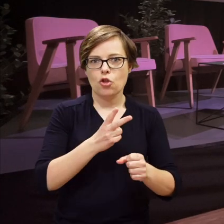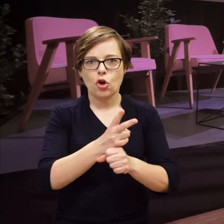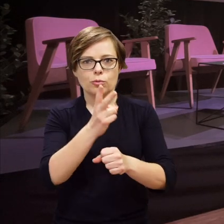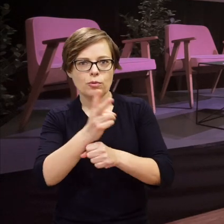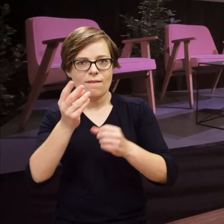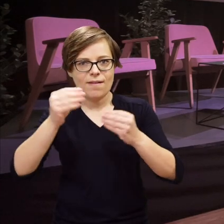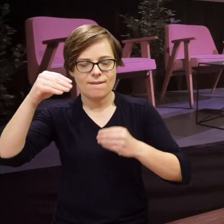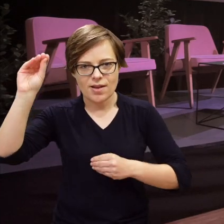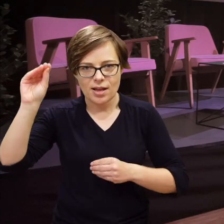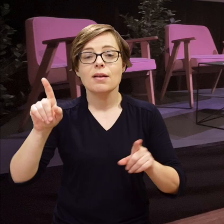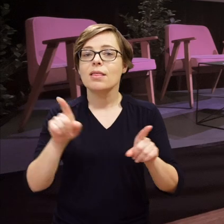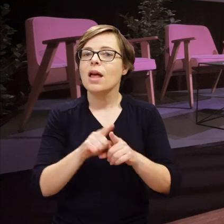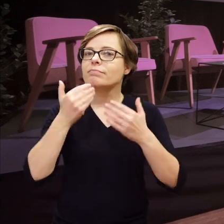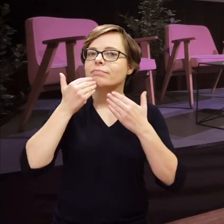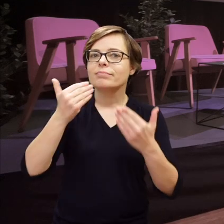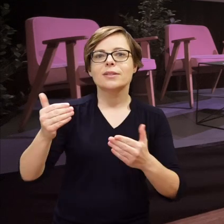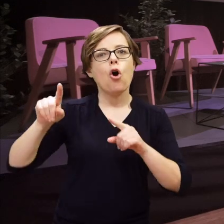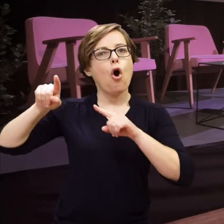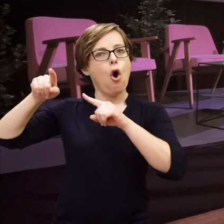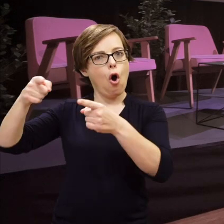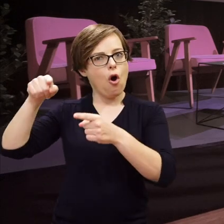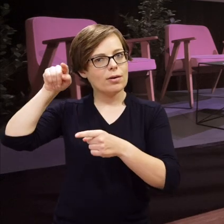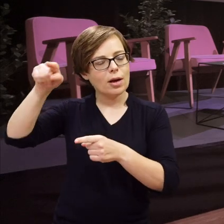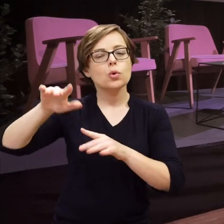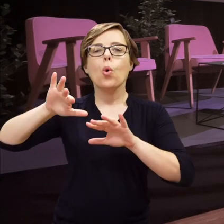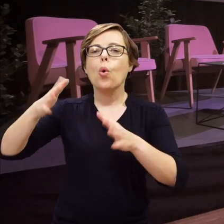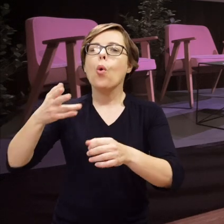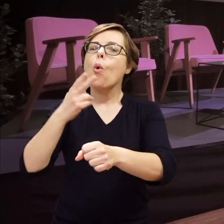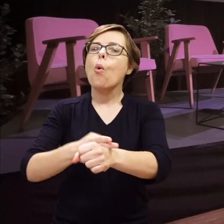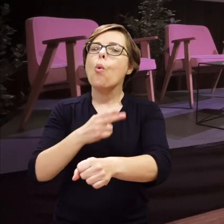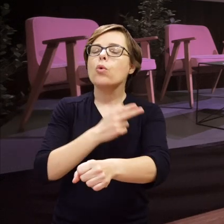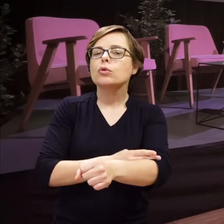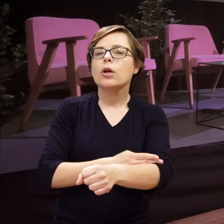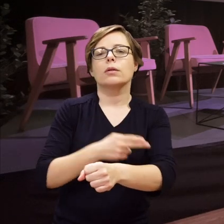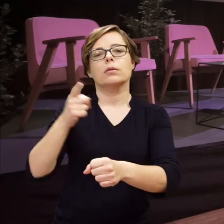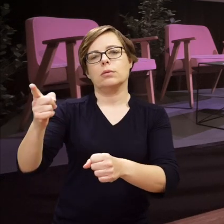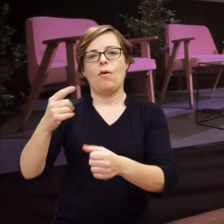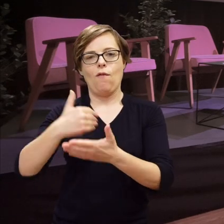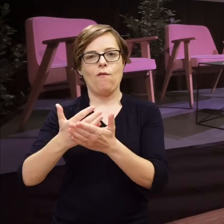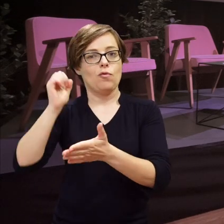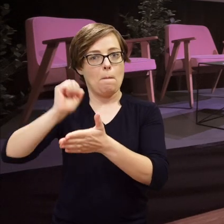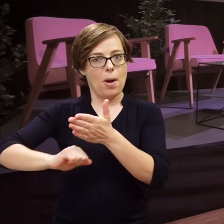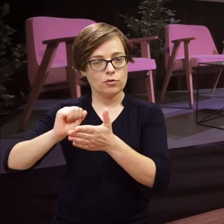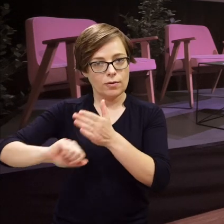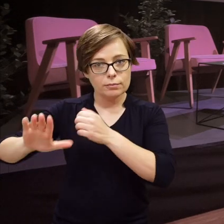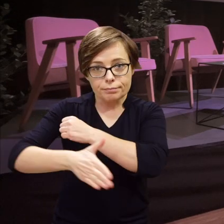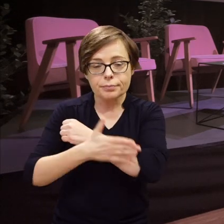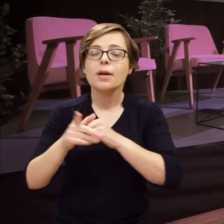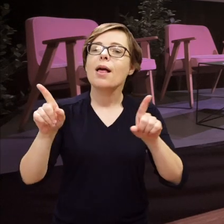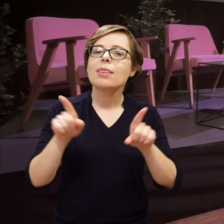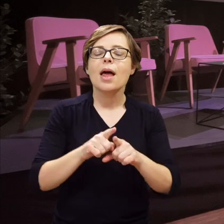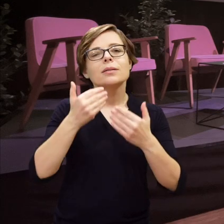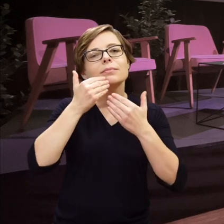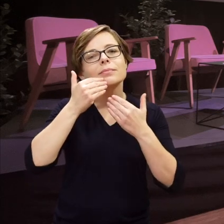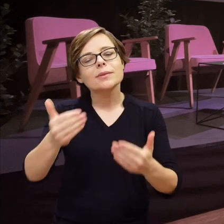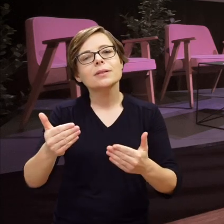MIK-u dzięki też przychylności naszego organizatora Urzędu Województwa Mazowieckiego i dzięki